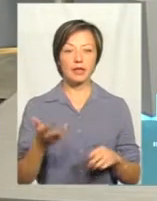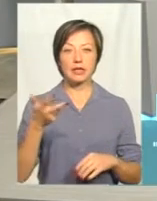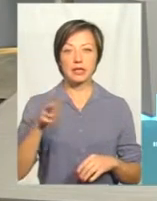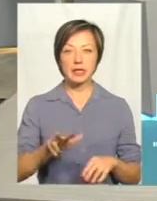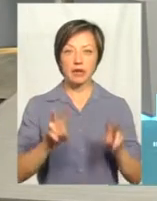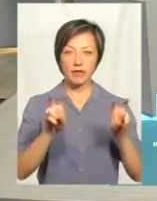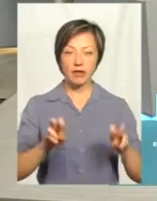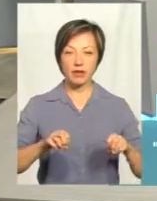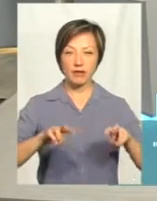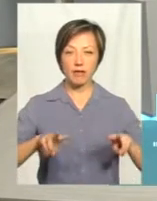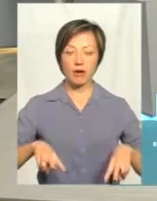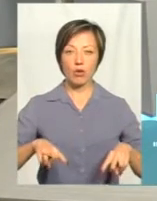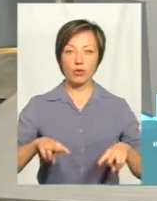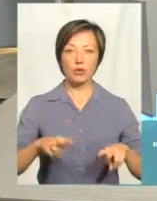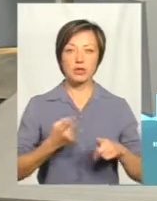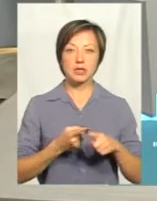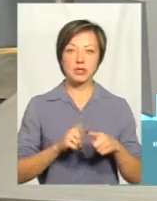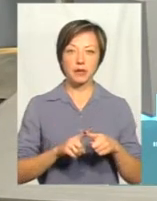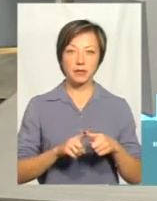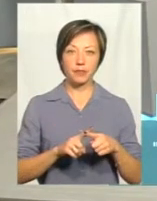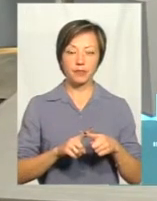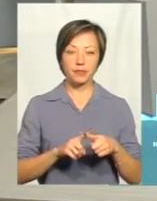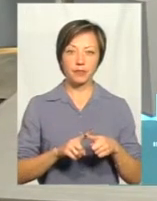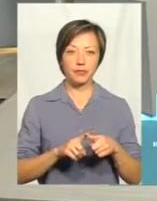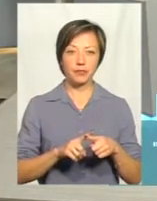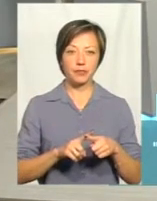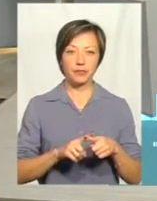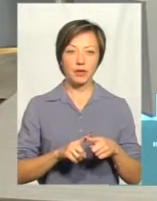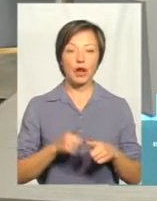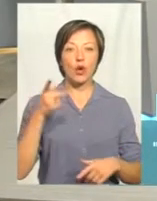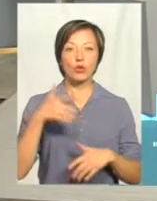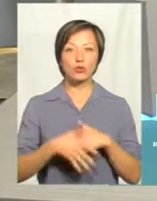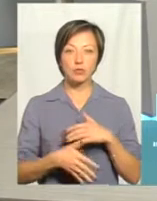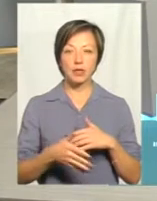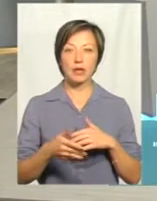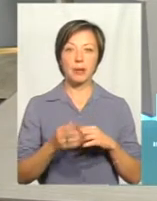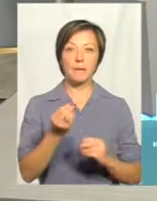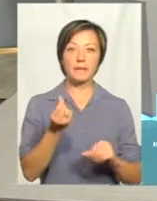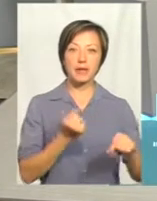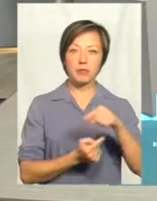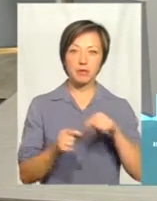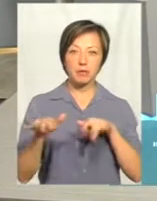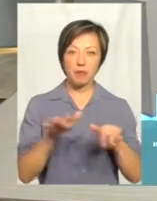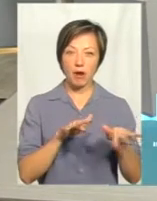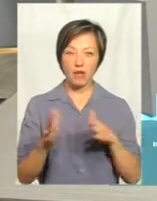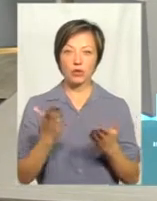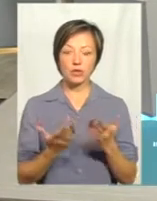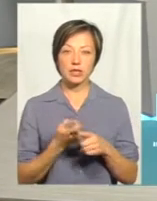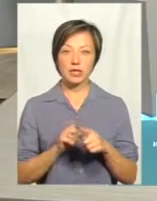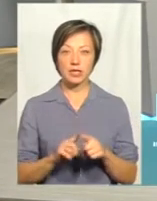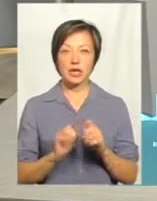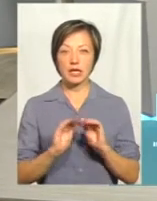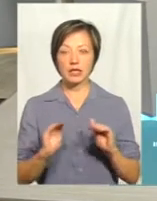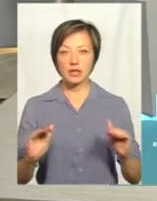вида фаху в цій професії. Вони будуть розуміти підприємницьку справу, тобто для того, що, якщо це прийшли діти,